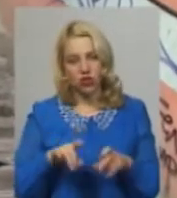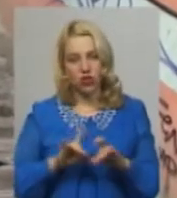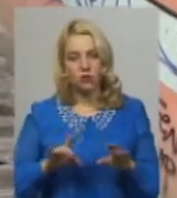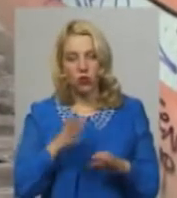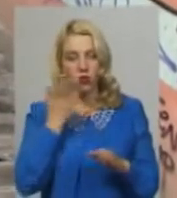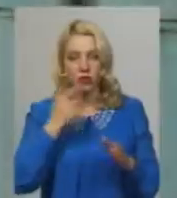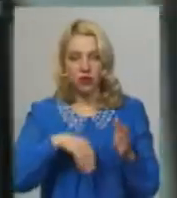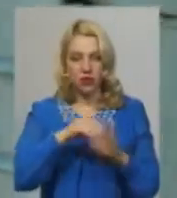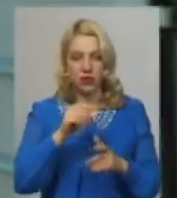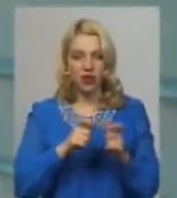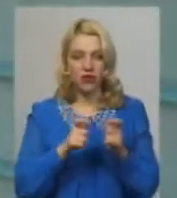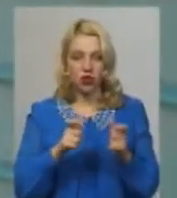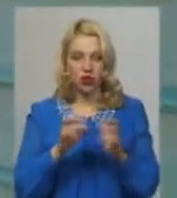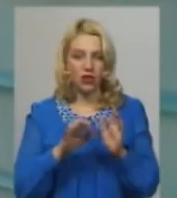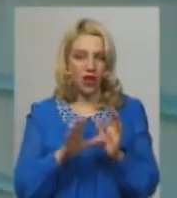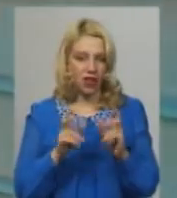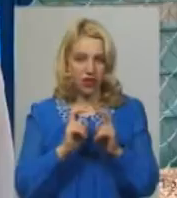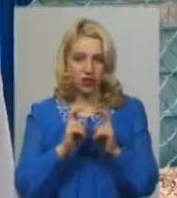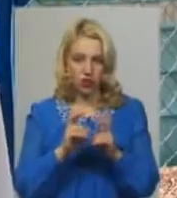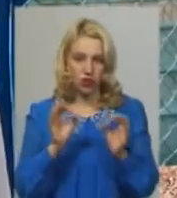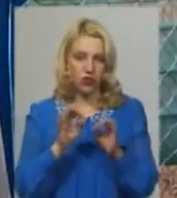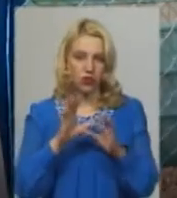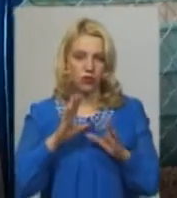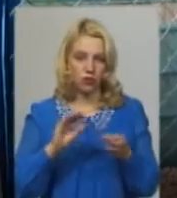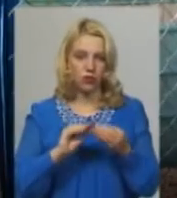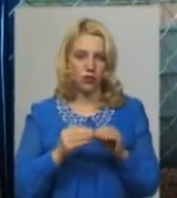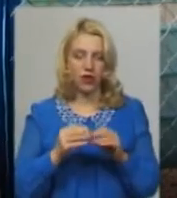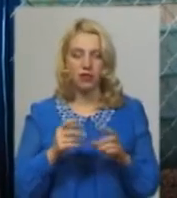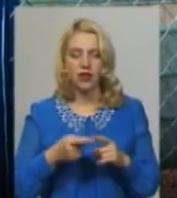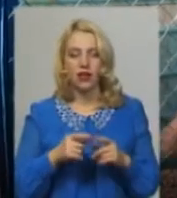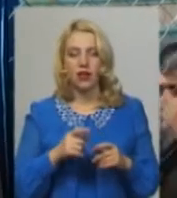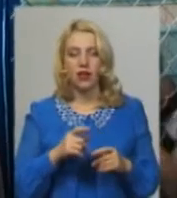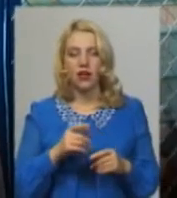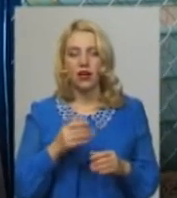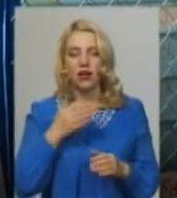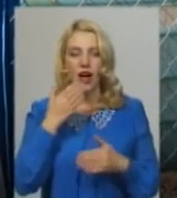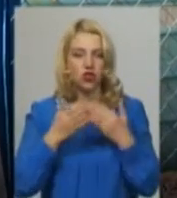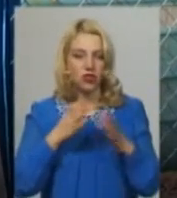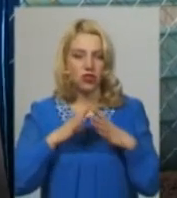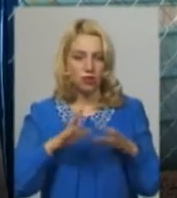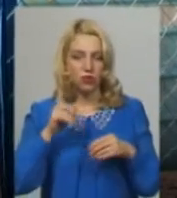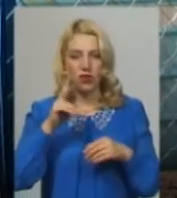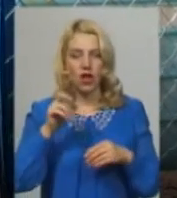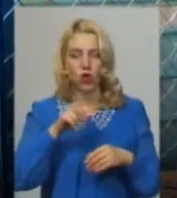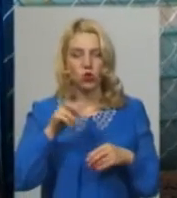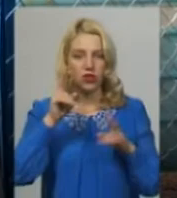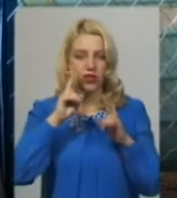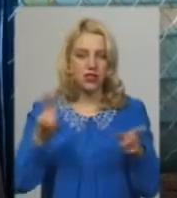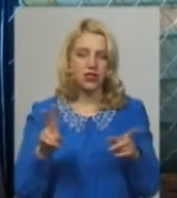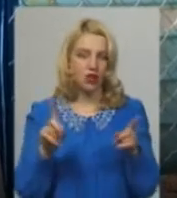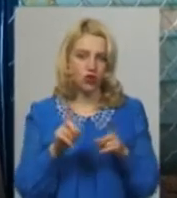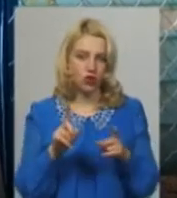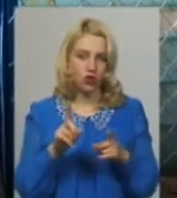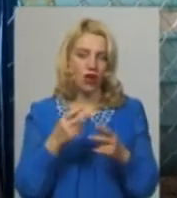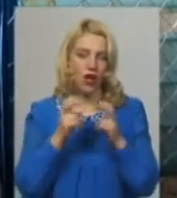придбанні квитка на електричку ніяких проблем не виникало. Ні, а жіотажу не було, мабуть, тому що ще не всі люди знають, що електричка їде. В касах витки взяти